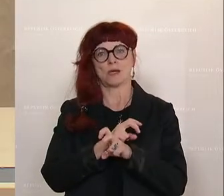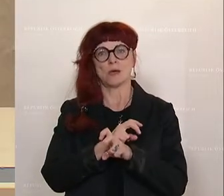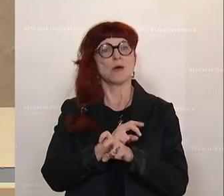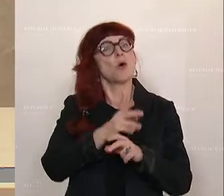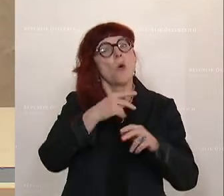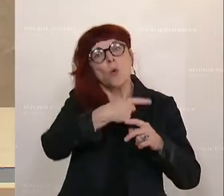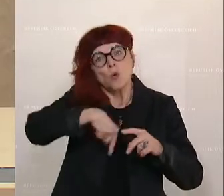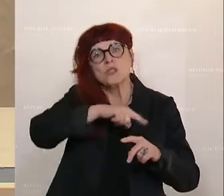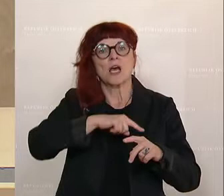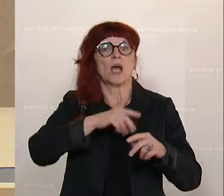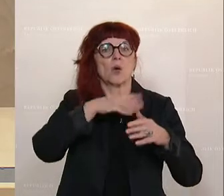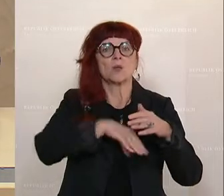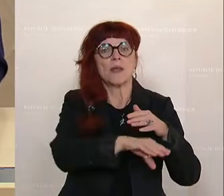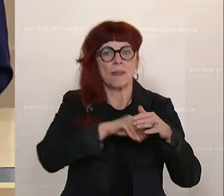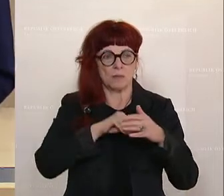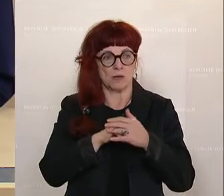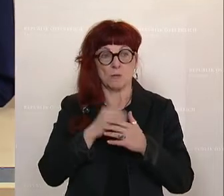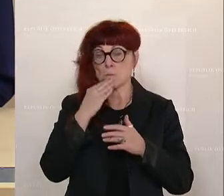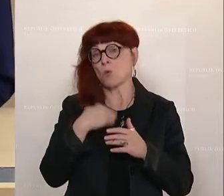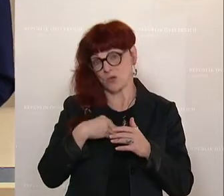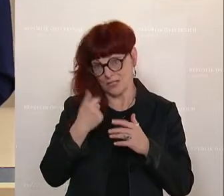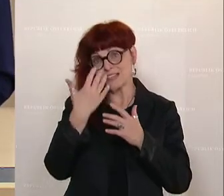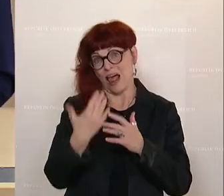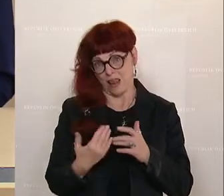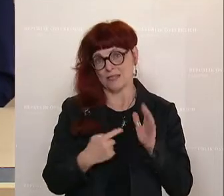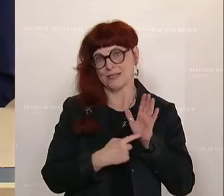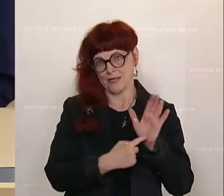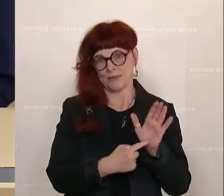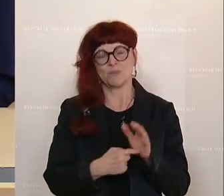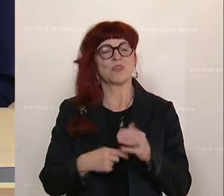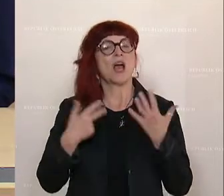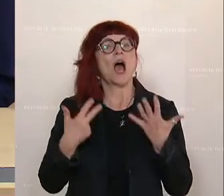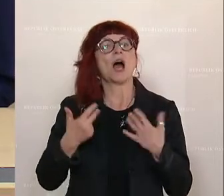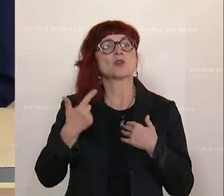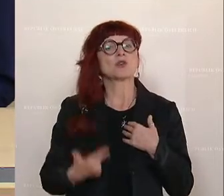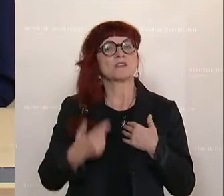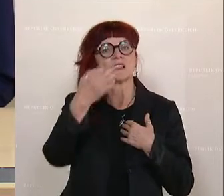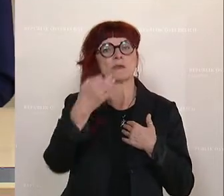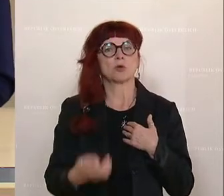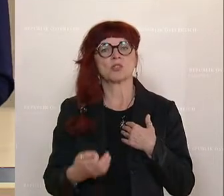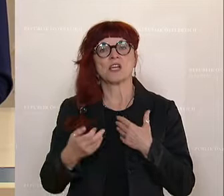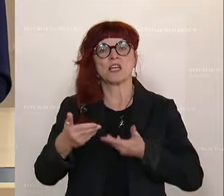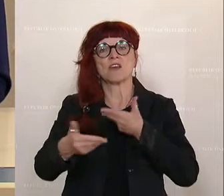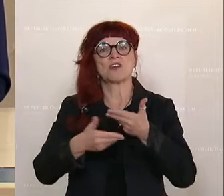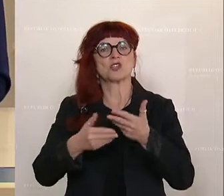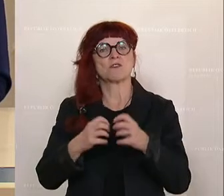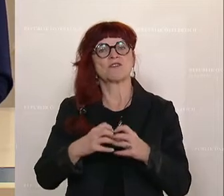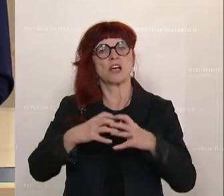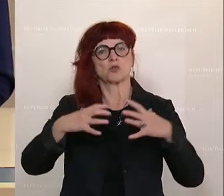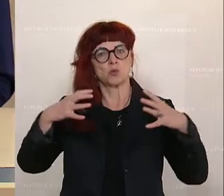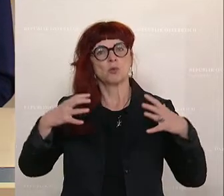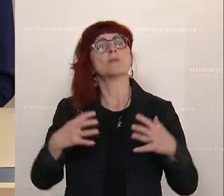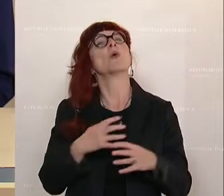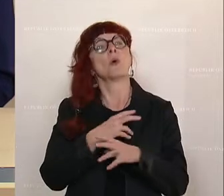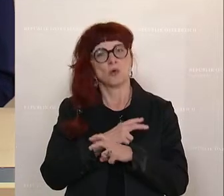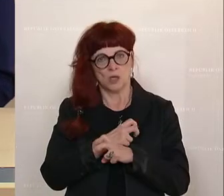Dazu in Kürze ein paar Zahlen. 28 Prozent des Wirtschaftswachstums in Österreich sind